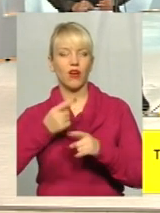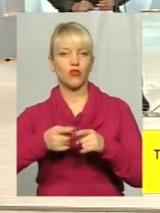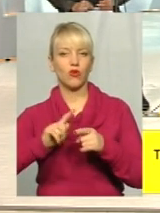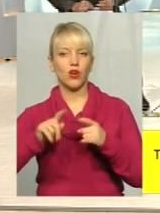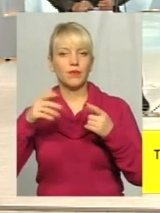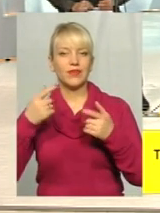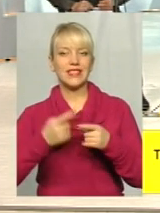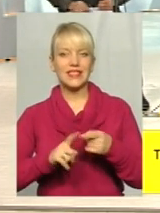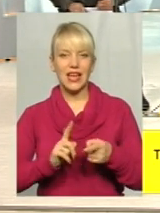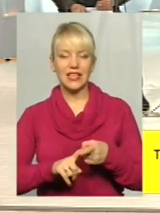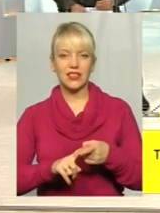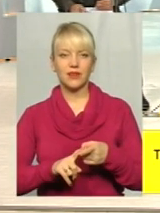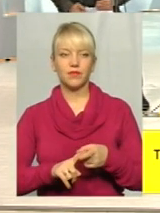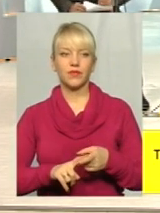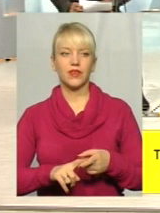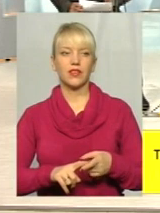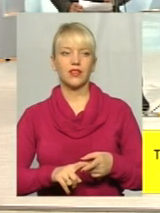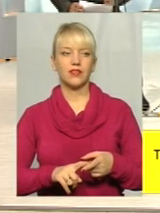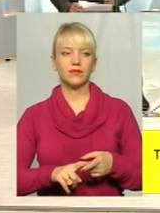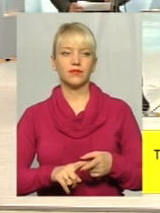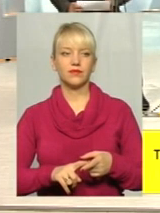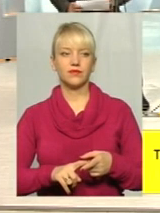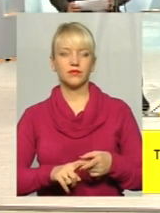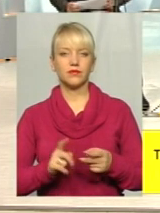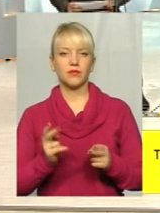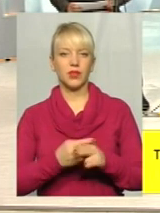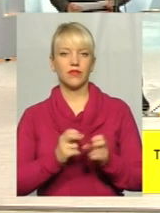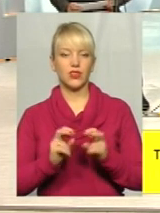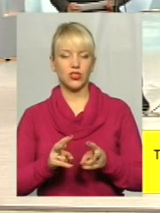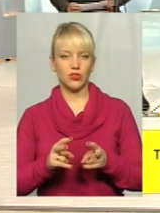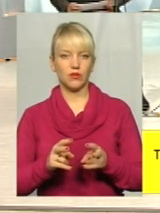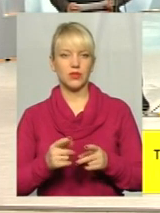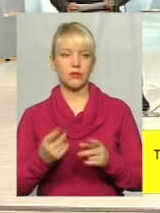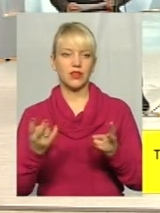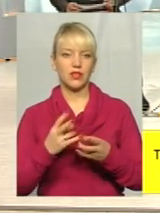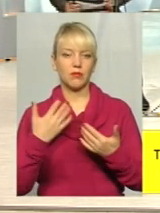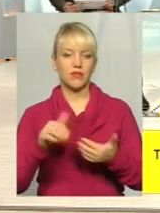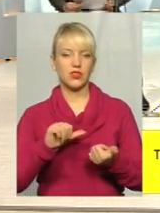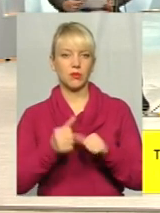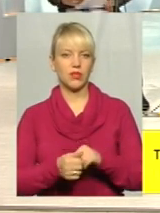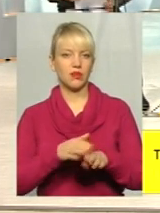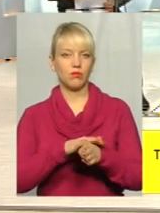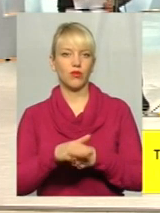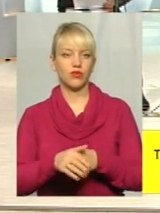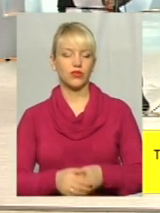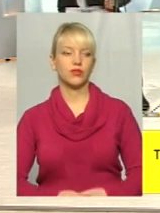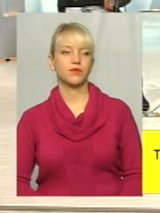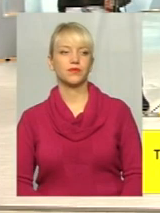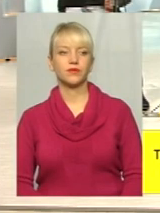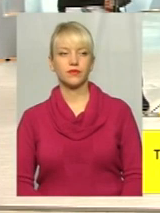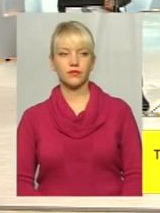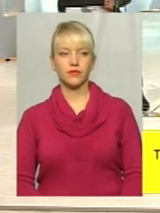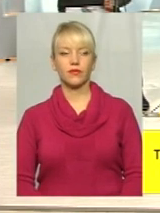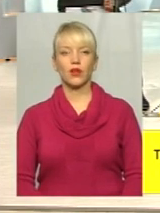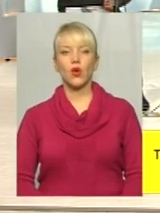цей агрогат підвищеної небезпеки вже варто замінити повністю. Вот, допустим,